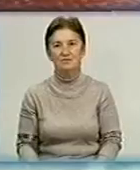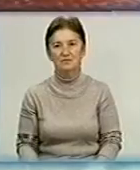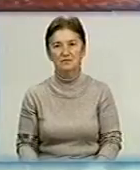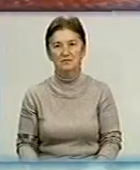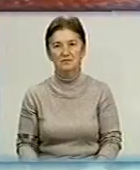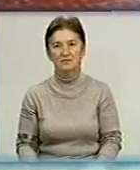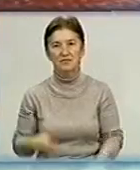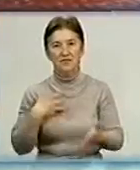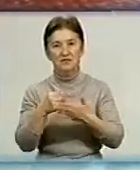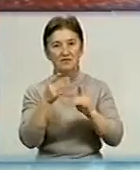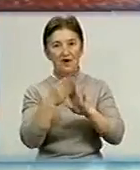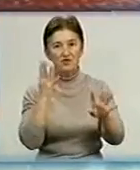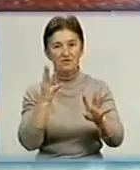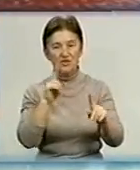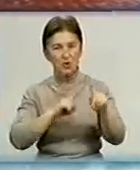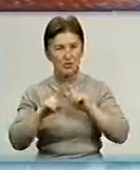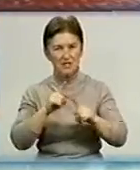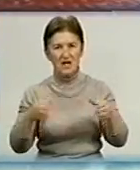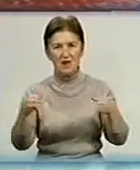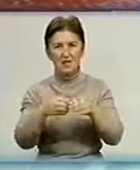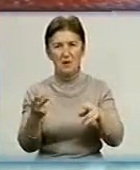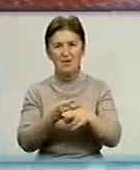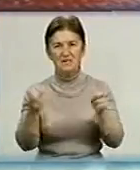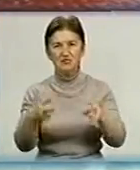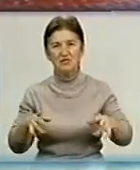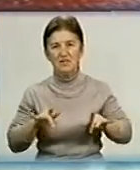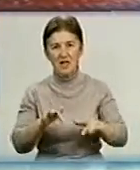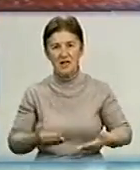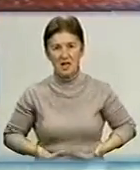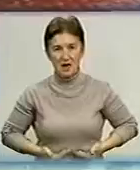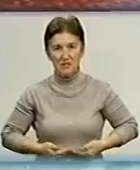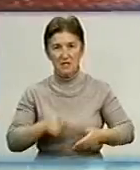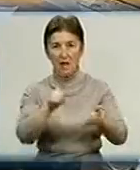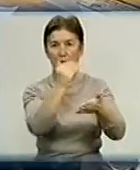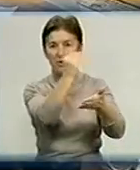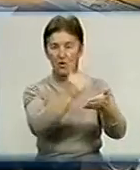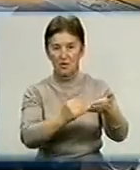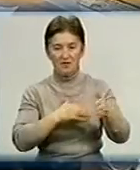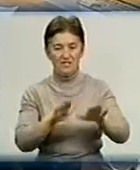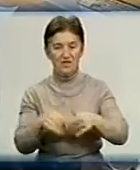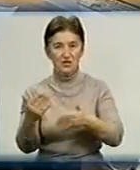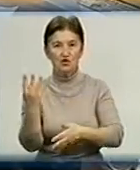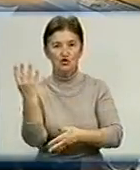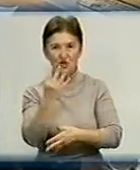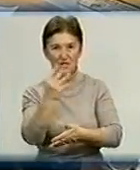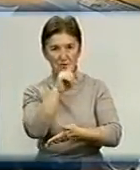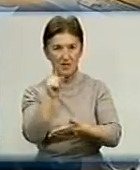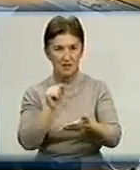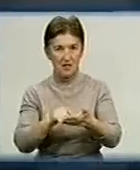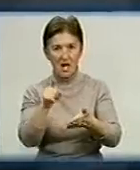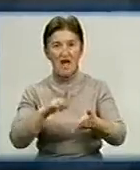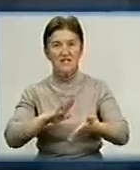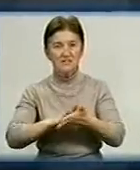Своє чергове засідання провела Рада з питань безпечної життєдіяльності в області. На порядок денний було винесено чотири питання, зокрема, стан